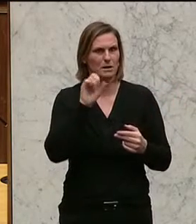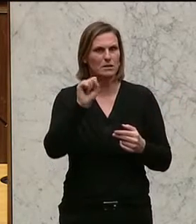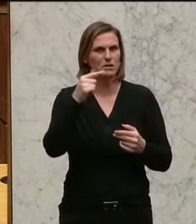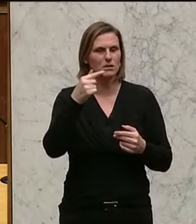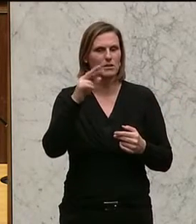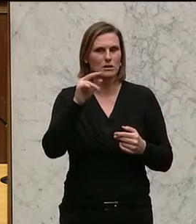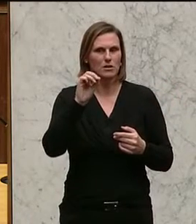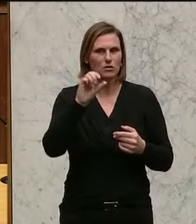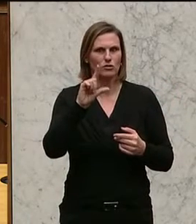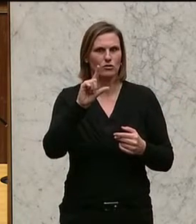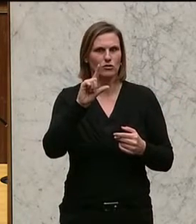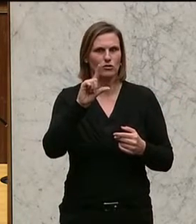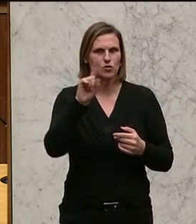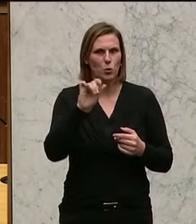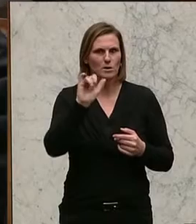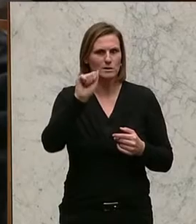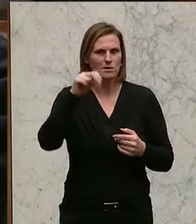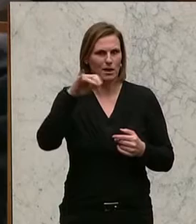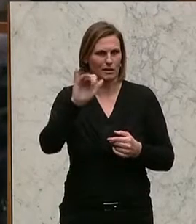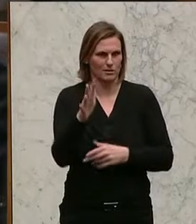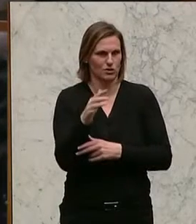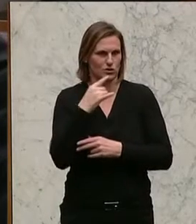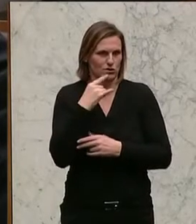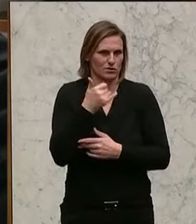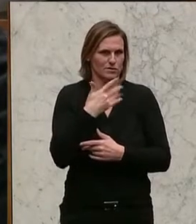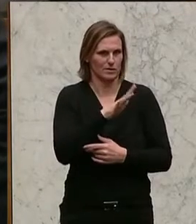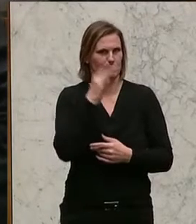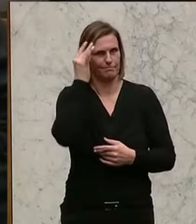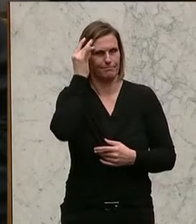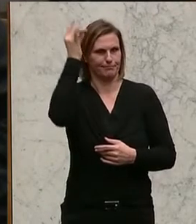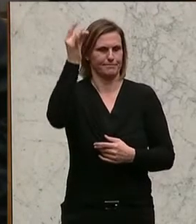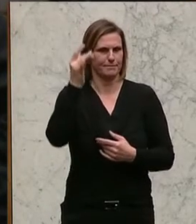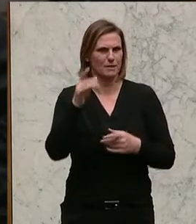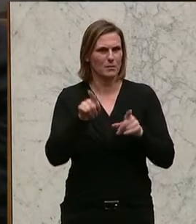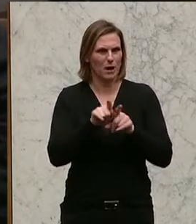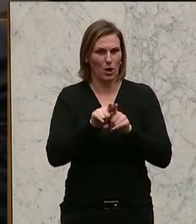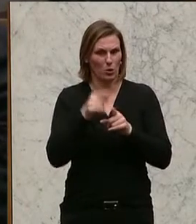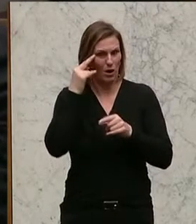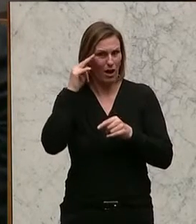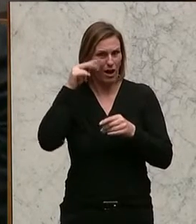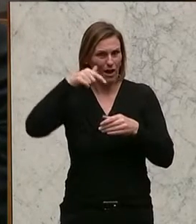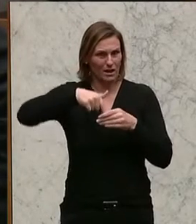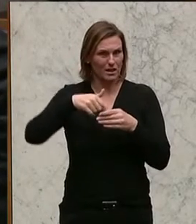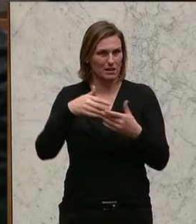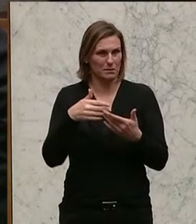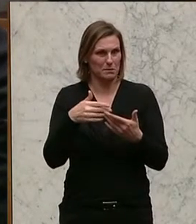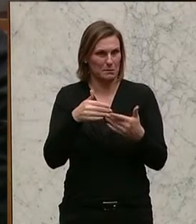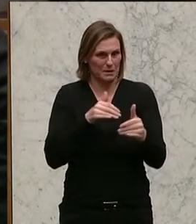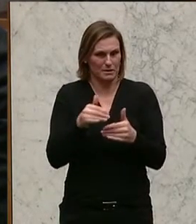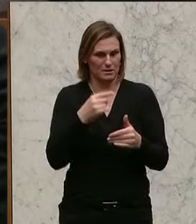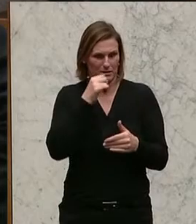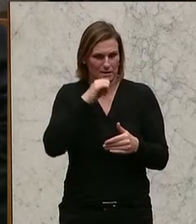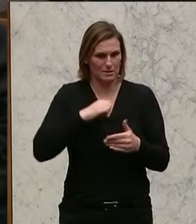Und das ist einem gewissen Konflikt zu den Äußerungen des Außenministers, das die auch gestern gemacht hat, wo er ja selbst klargestellt hat,